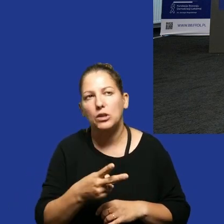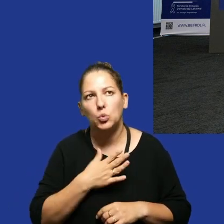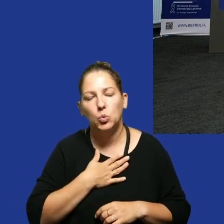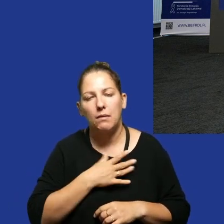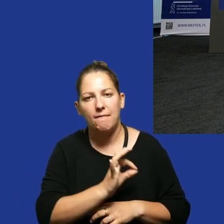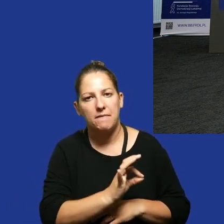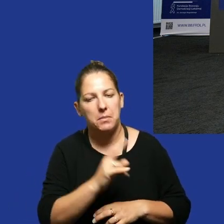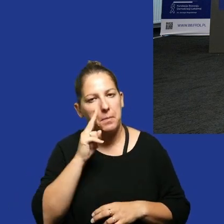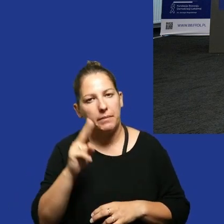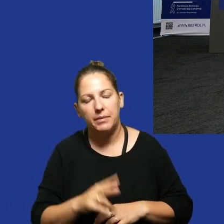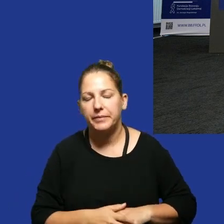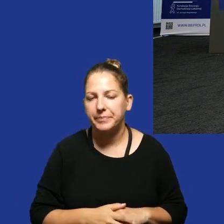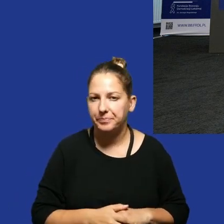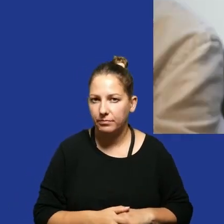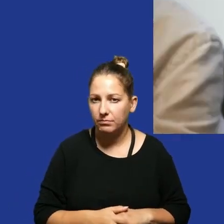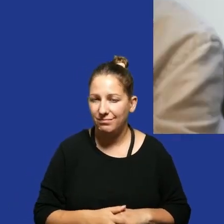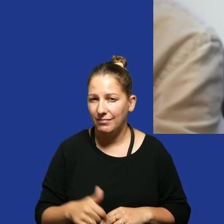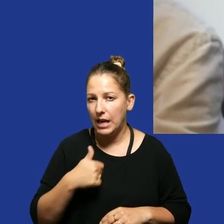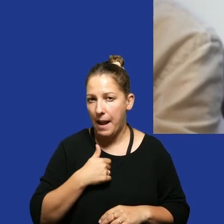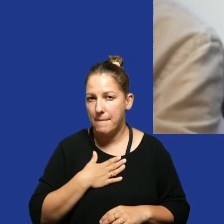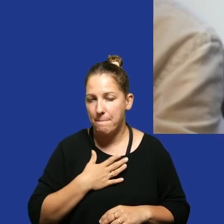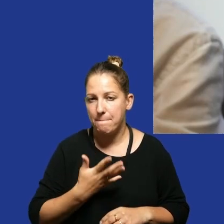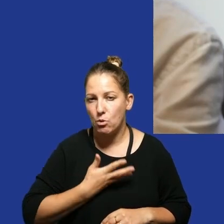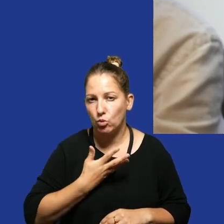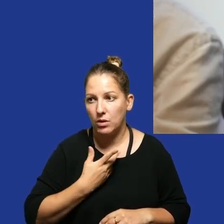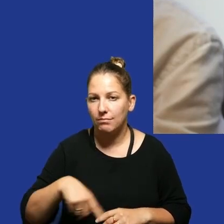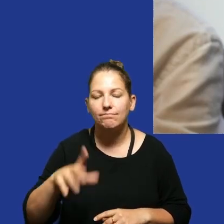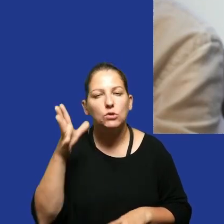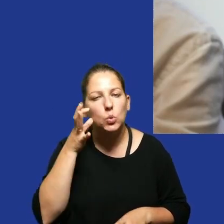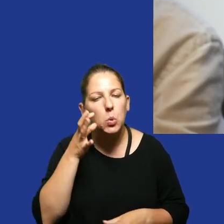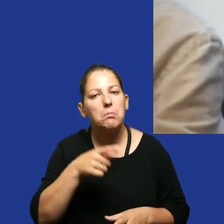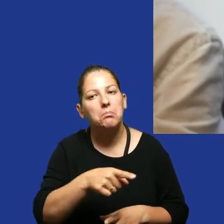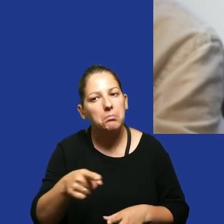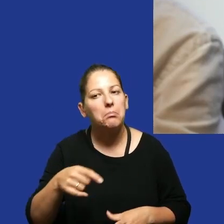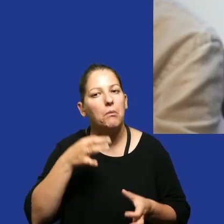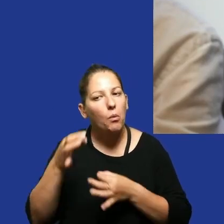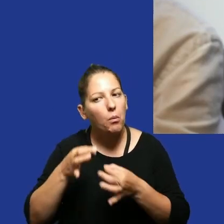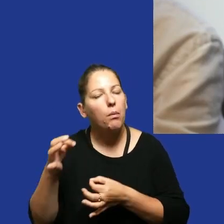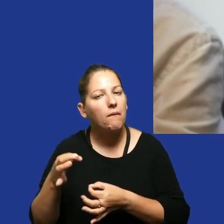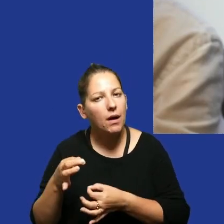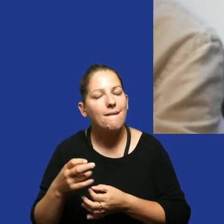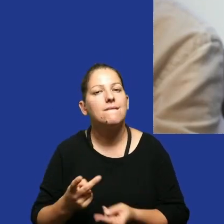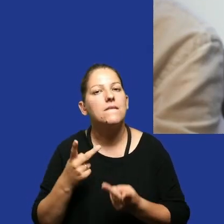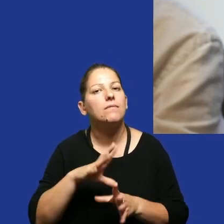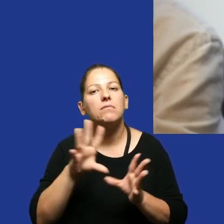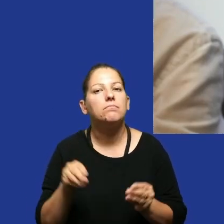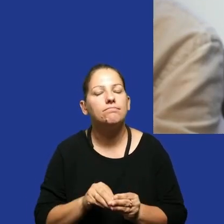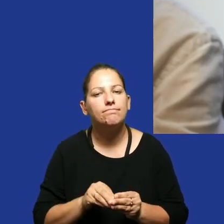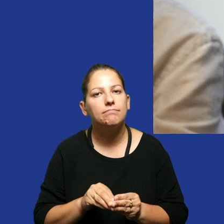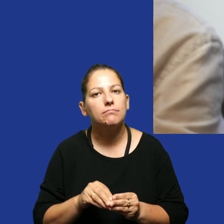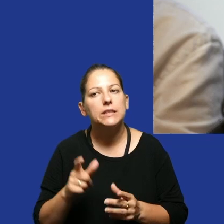waszego punktu widzenia? Ja mam takie poczucie, jak was tutaj słuchałam, że ważna w tym wszystkim jest